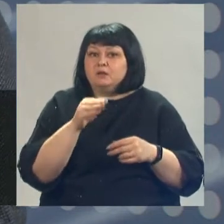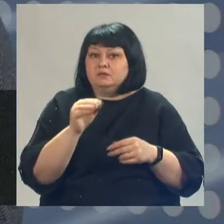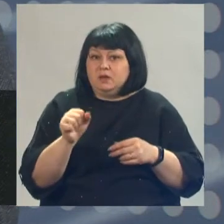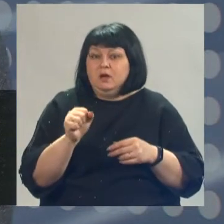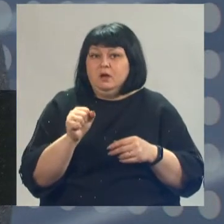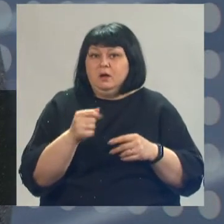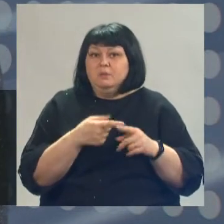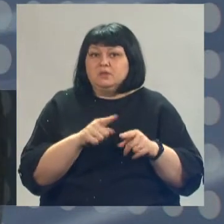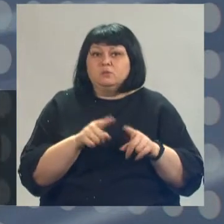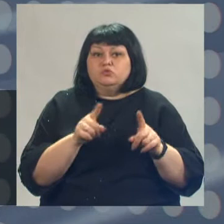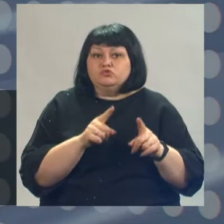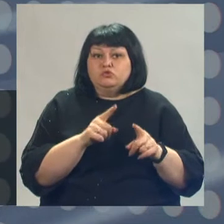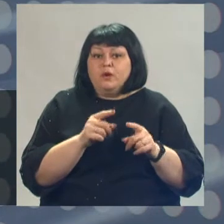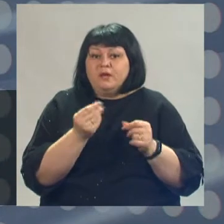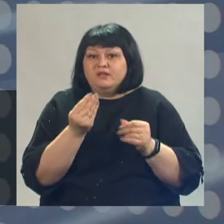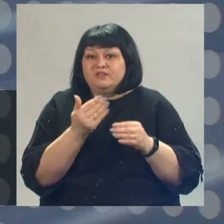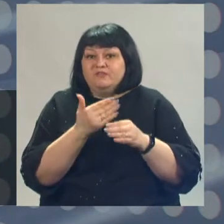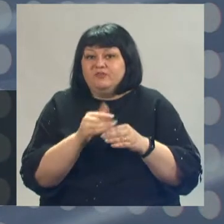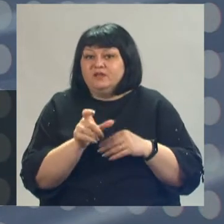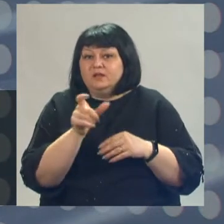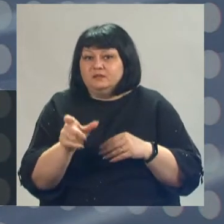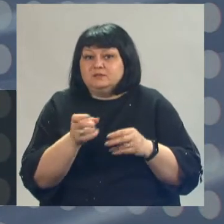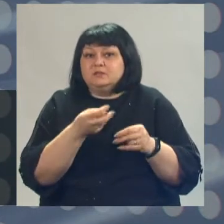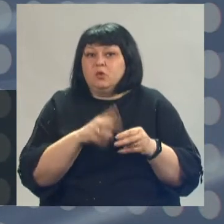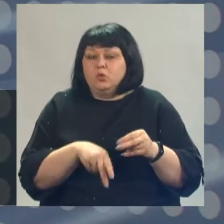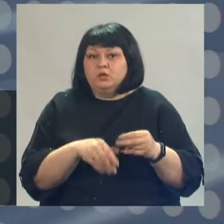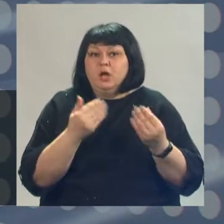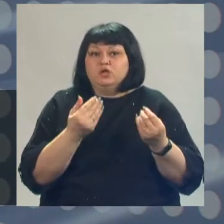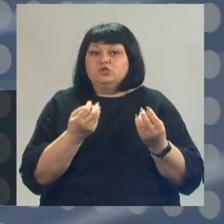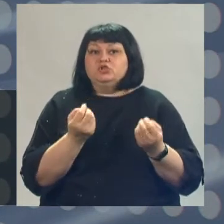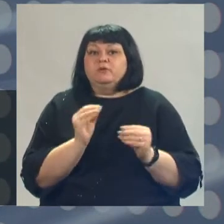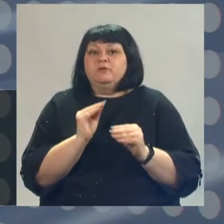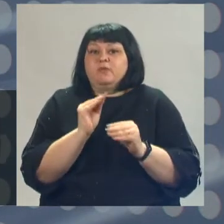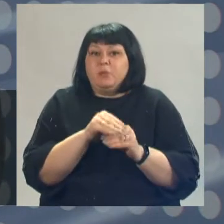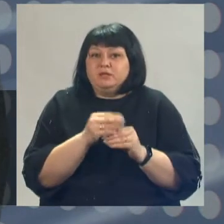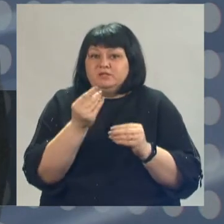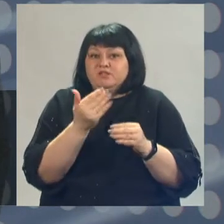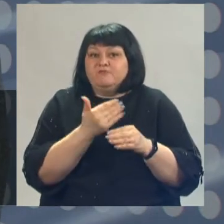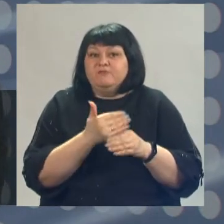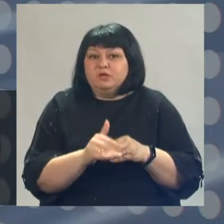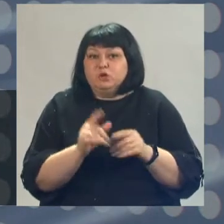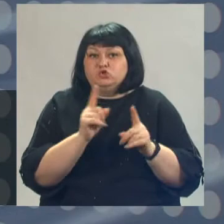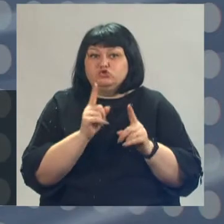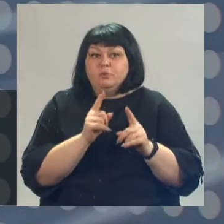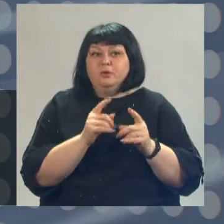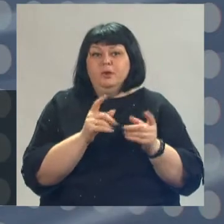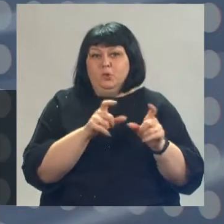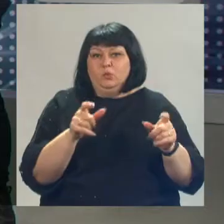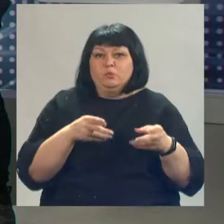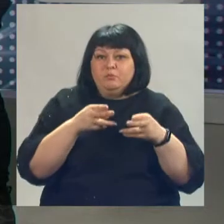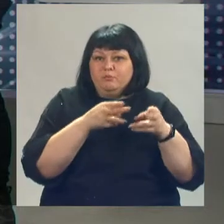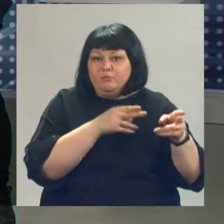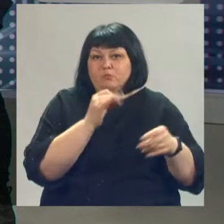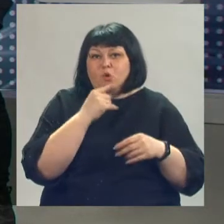лимит выделенных средств был уже закончен. И сейчас выделили еще дополнительные средства для того, чтобы простимулировать поездки по России.